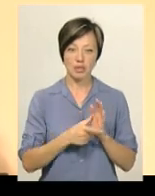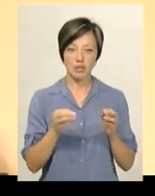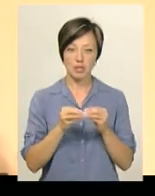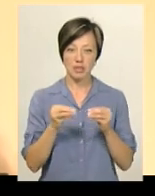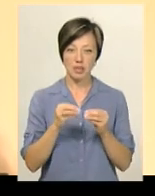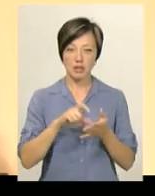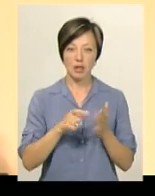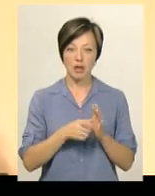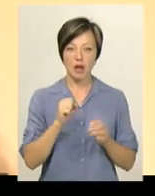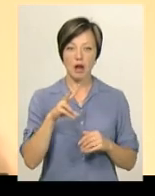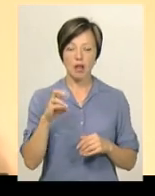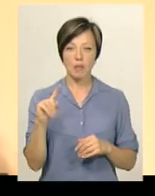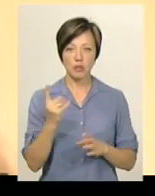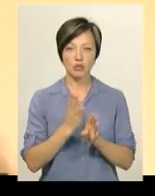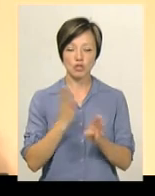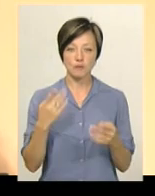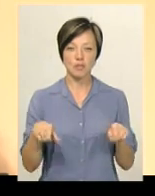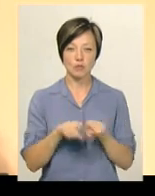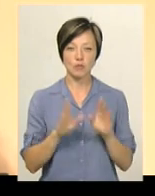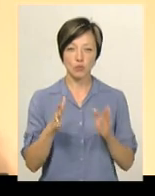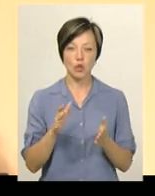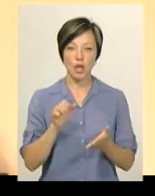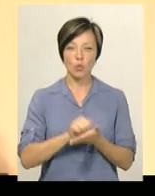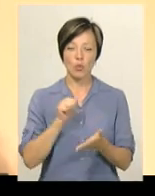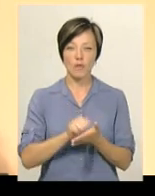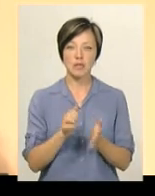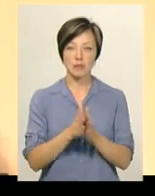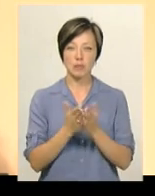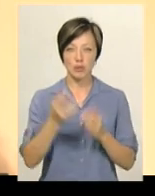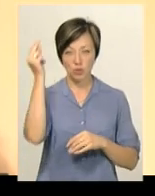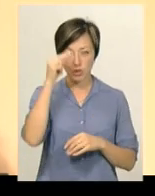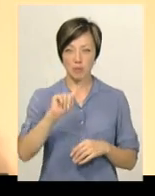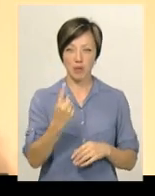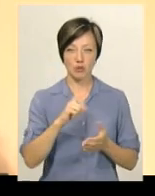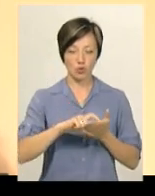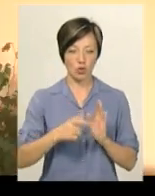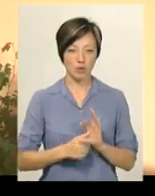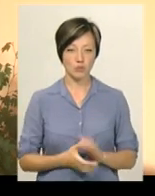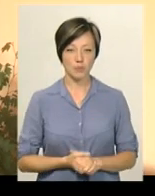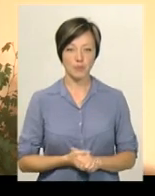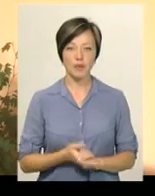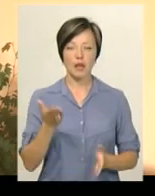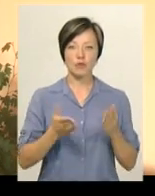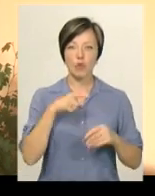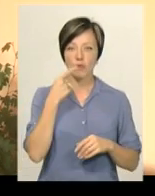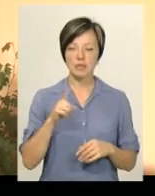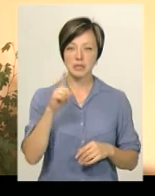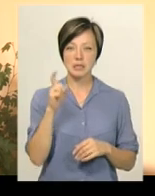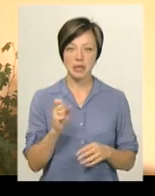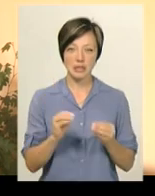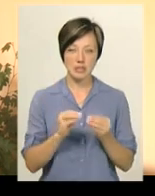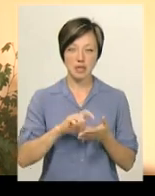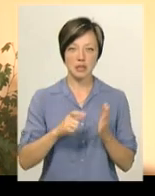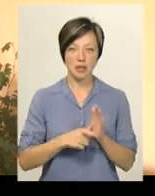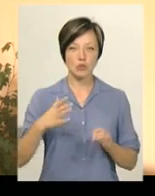десятих класів, але в першу чергу все ж таки будуть видруковуватись підручники для першого класу. Якщо ми говоримо за десятий